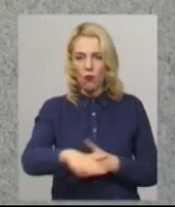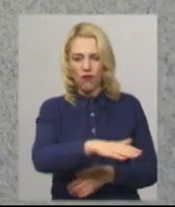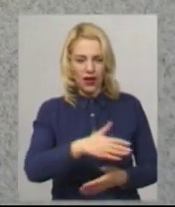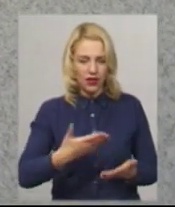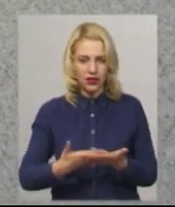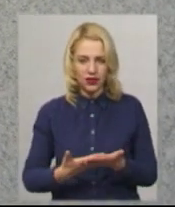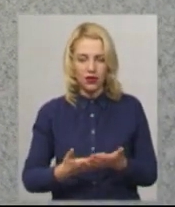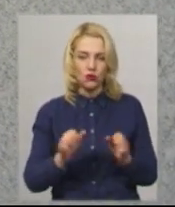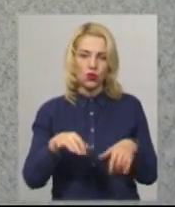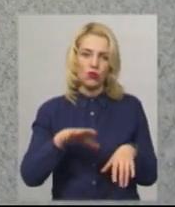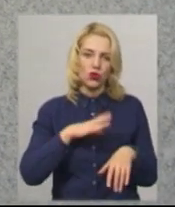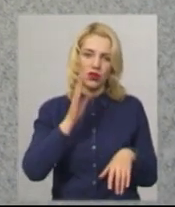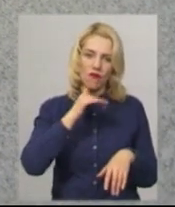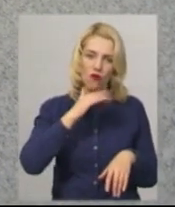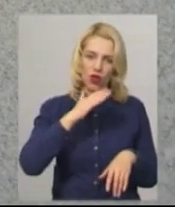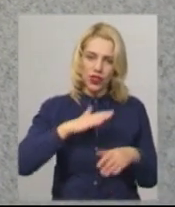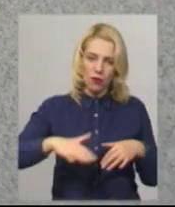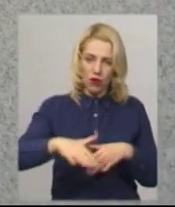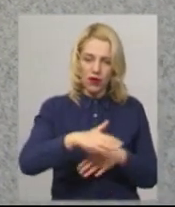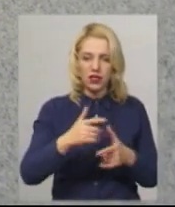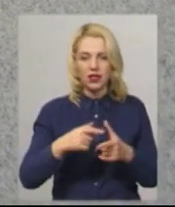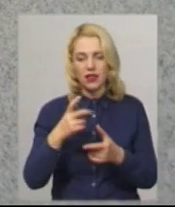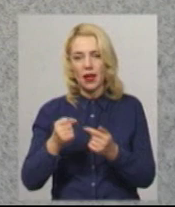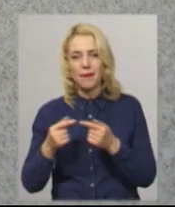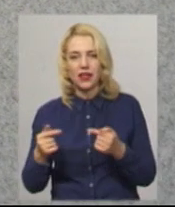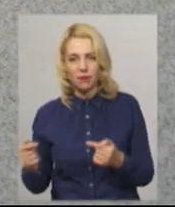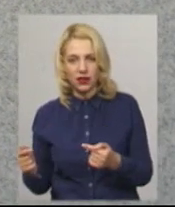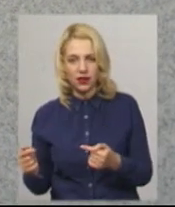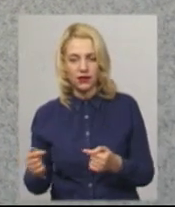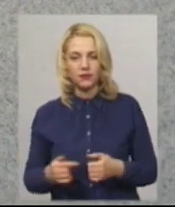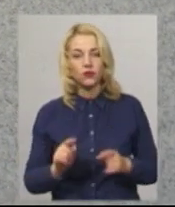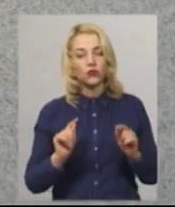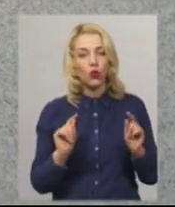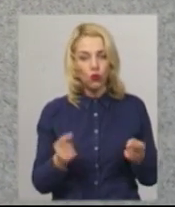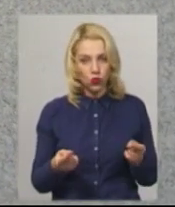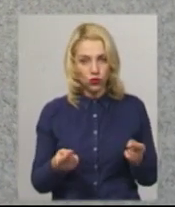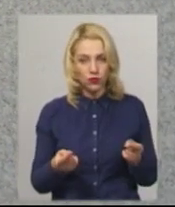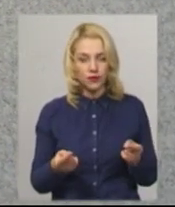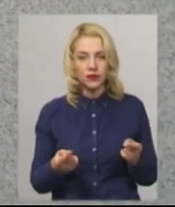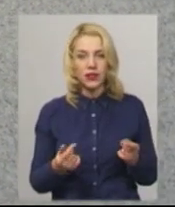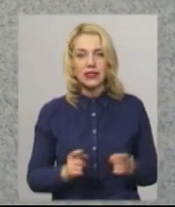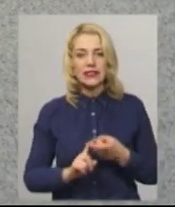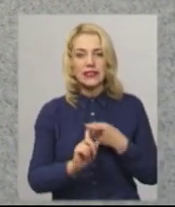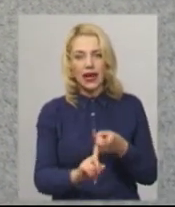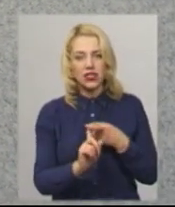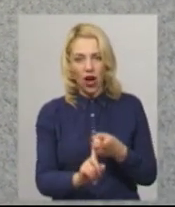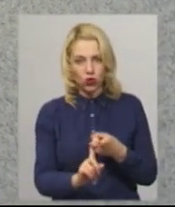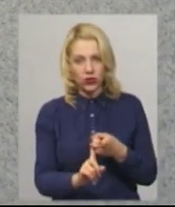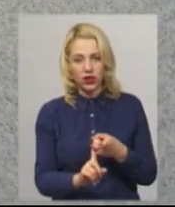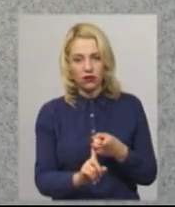на водних поверхнях і на предметах. Тому заражаються